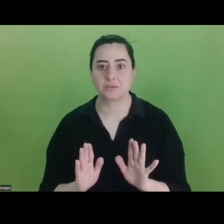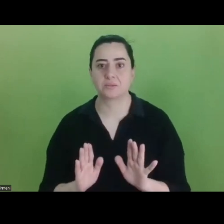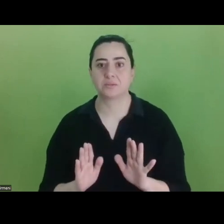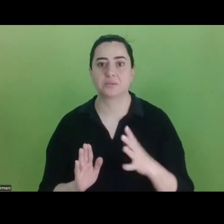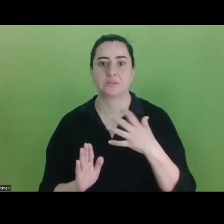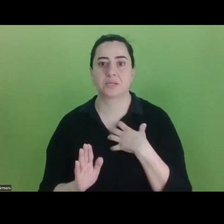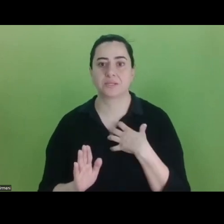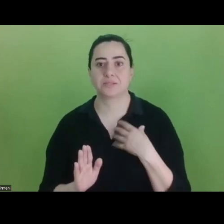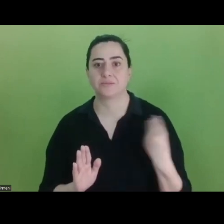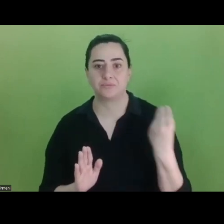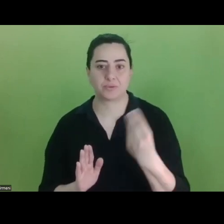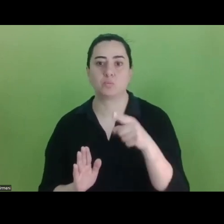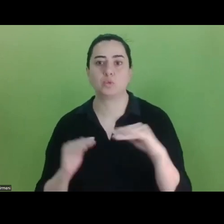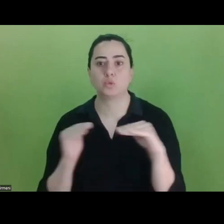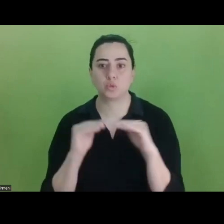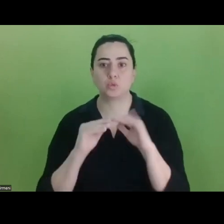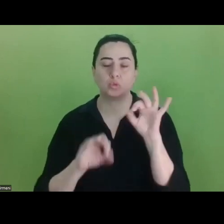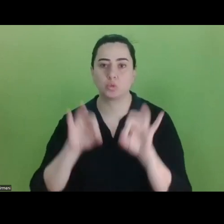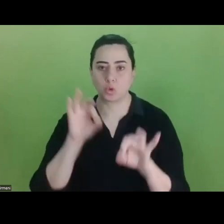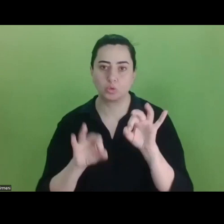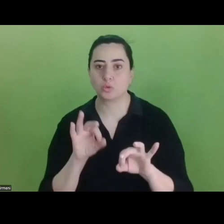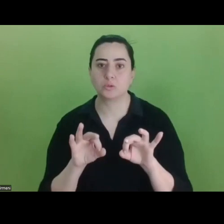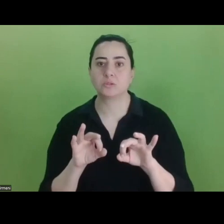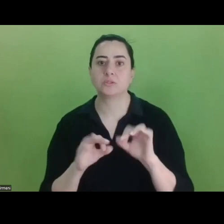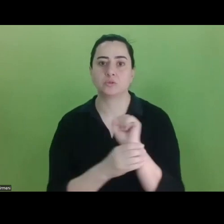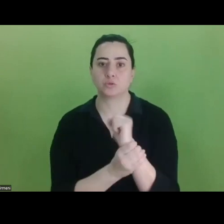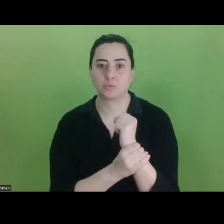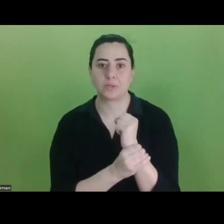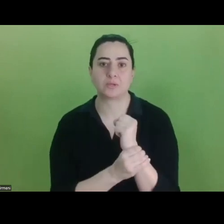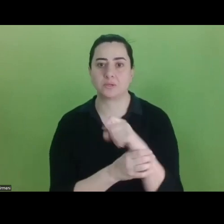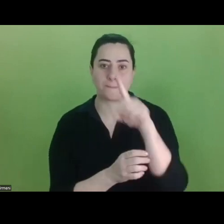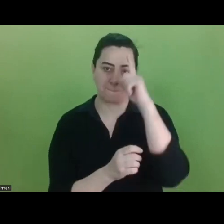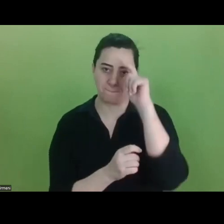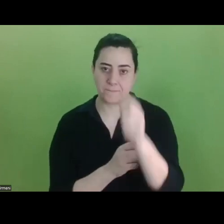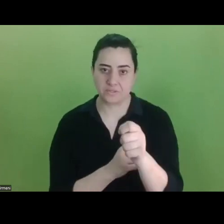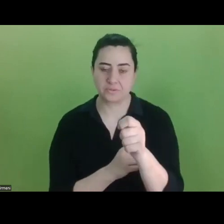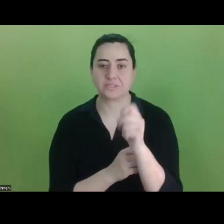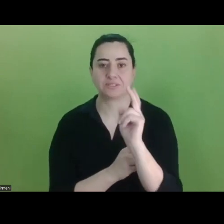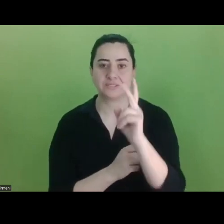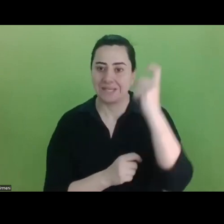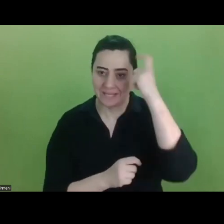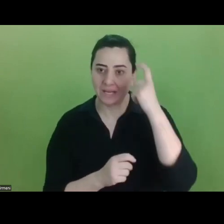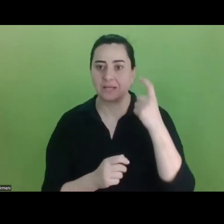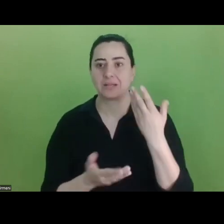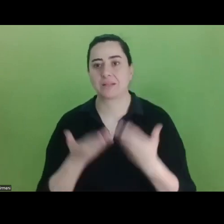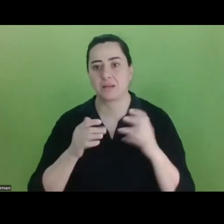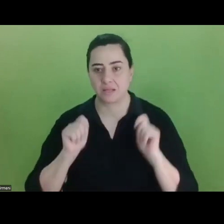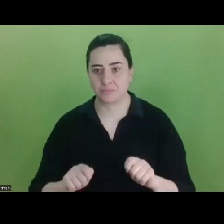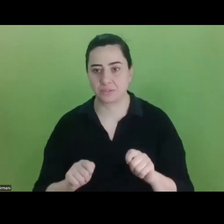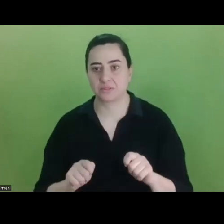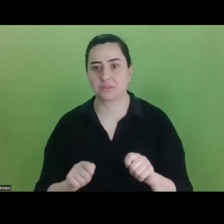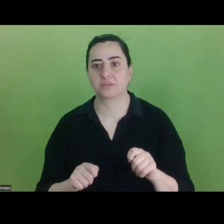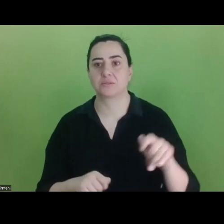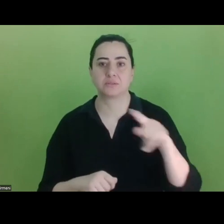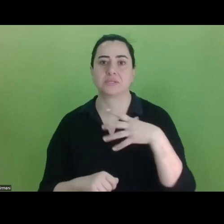aktarırsanız, uygunluk kontrolünü gerçekleştiren uzmanlar da başvurunuza daha çok sizi tanıyarak değerlendirecektir. O yüzden olabildiğince